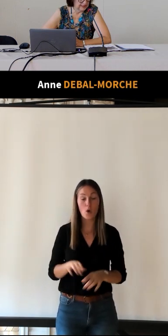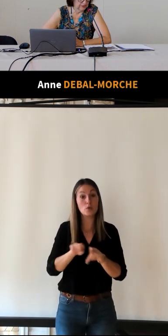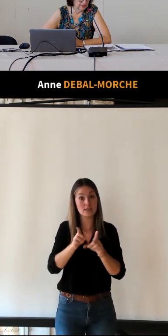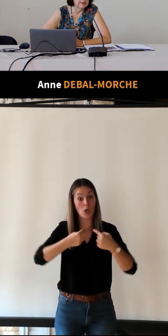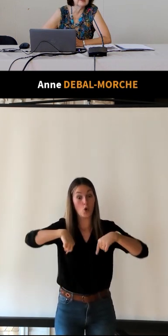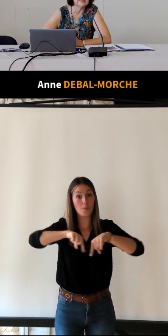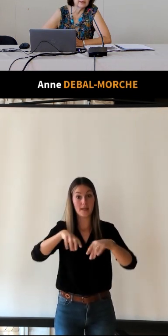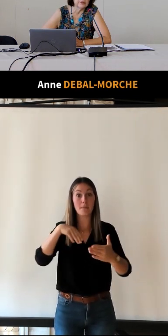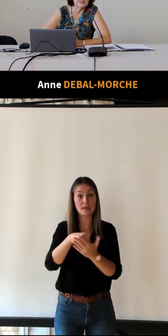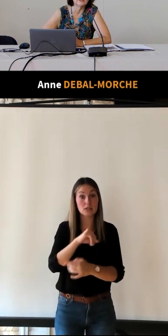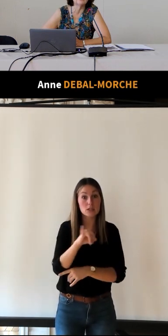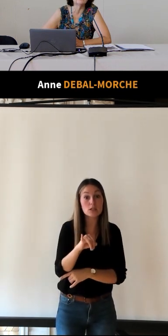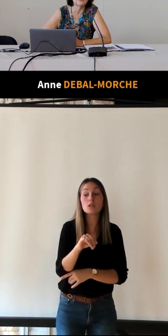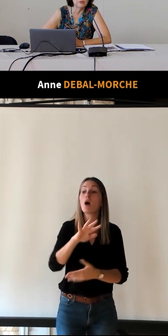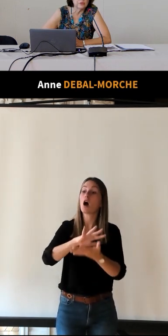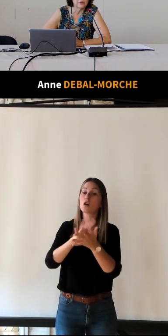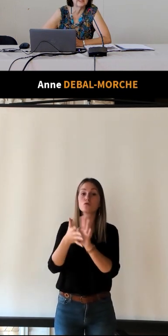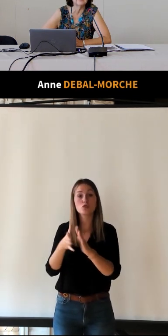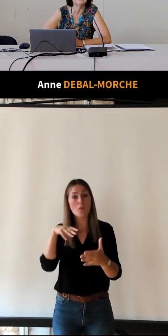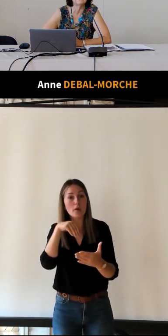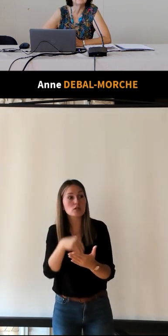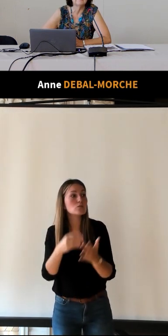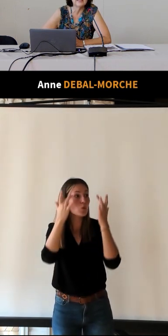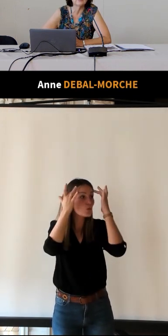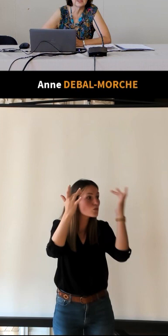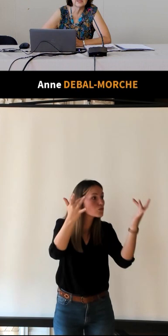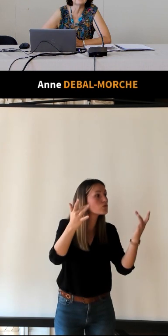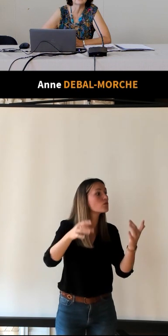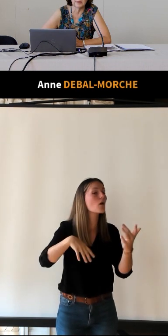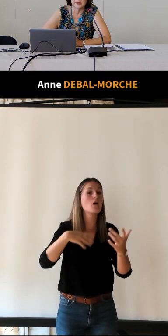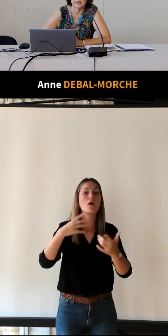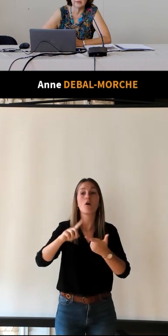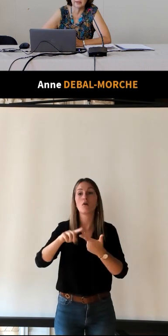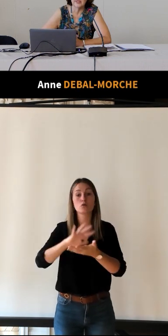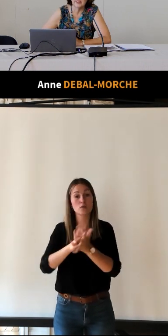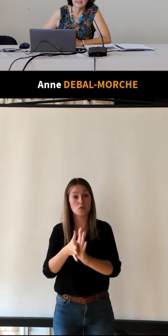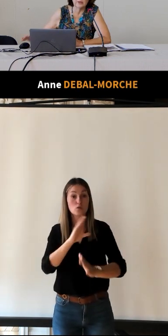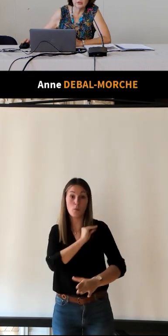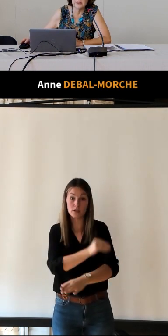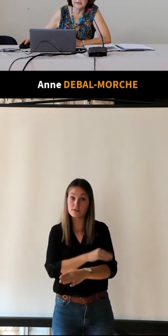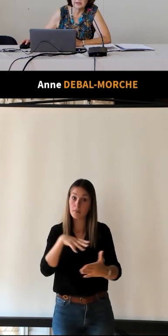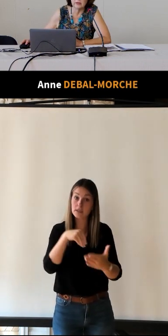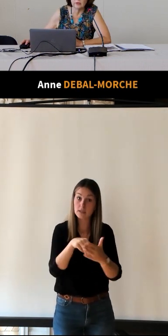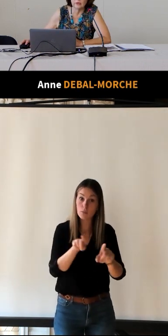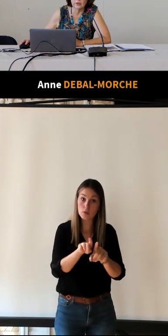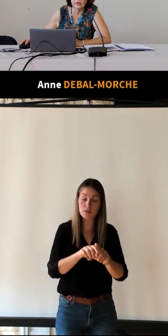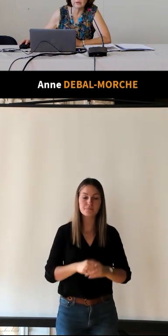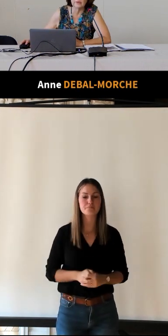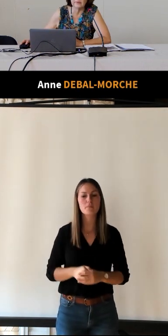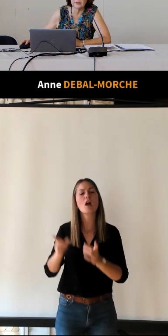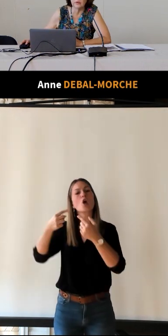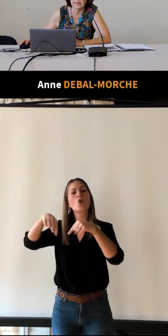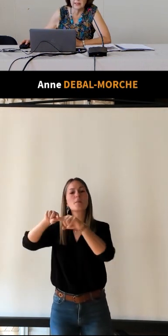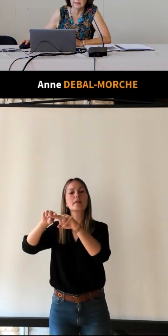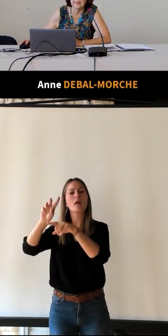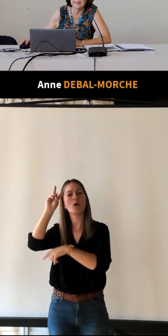représentants des associations culturelles, mais aussi sportives. Et dans le comité d'honneur, vous